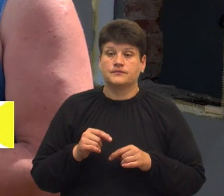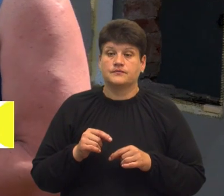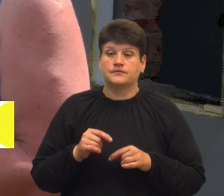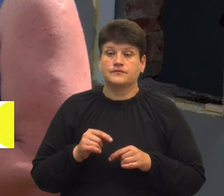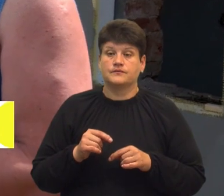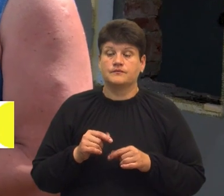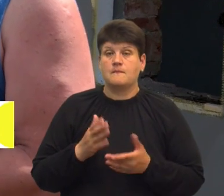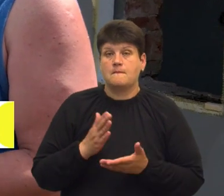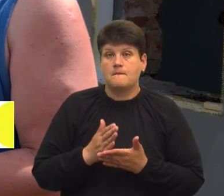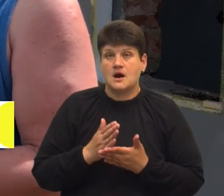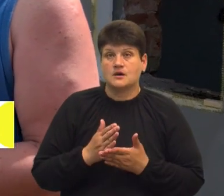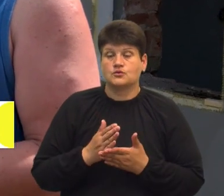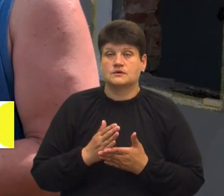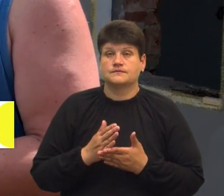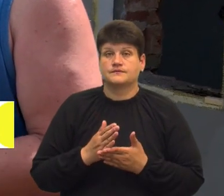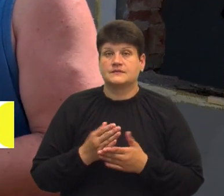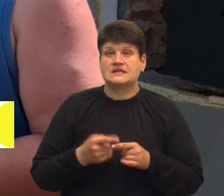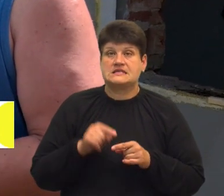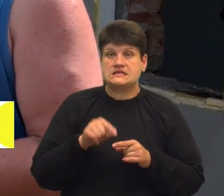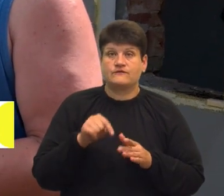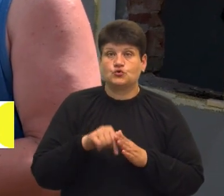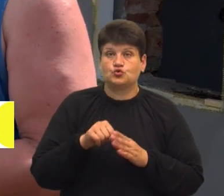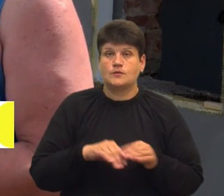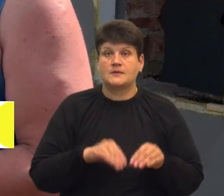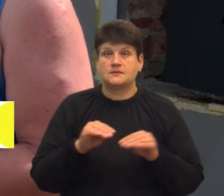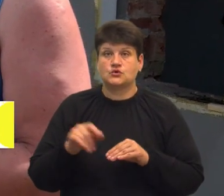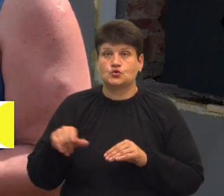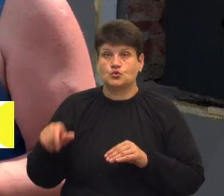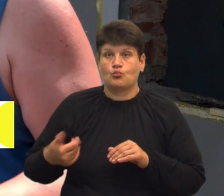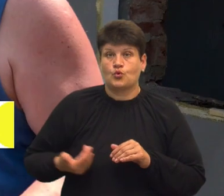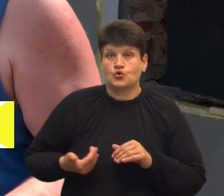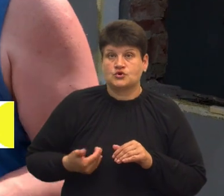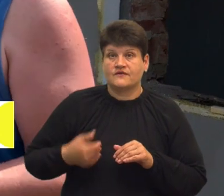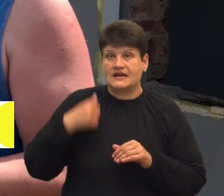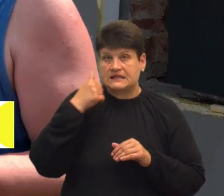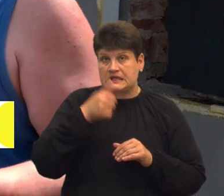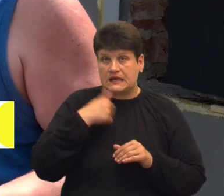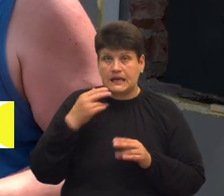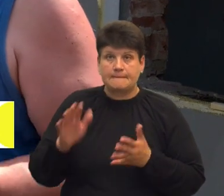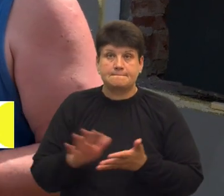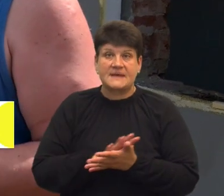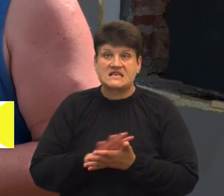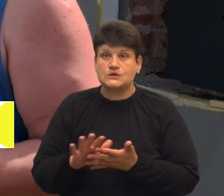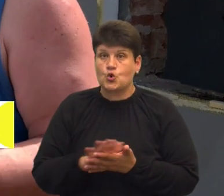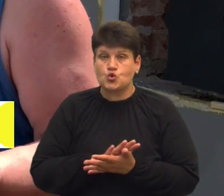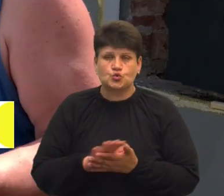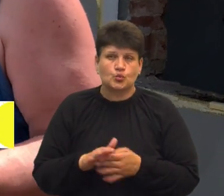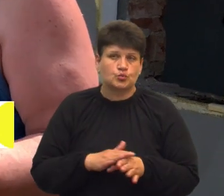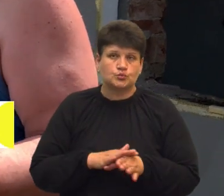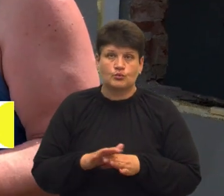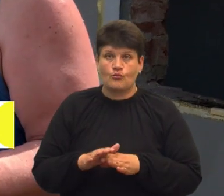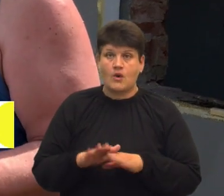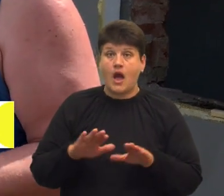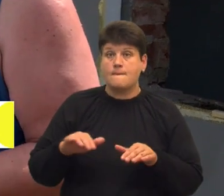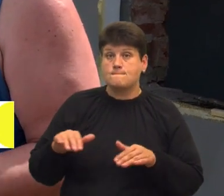мають оці внутрішні переміщені особи проживати рік безкоштовно абсолютно. А потім,